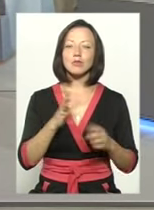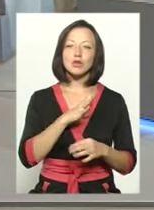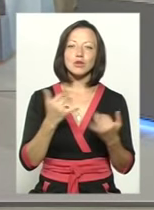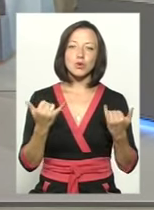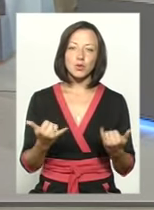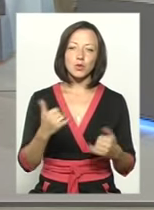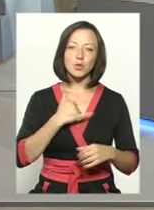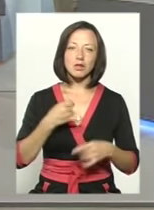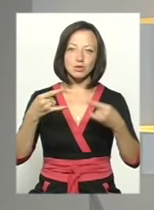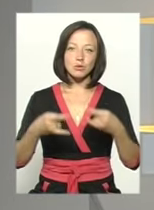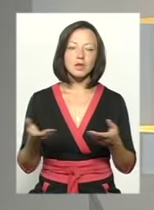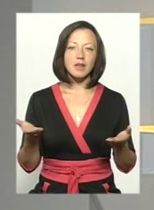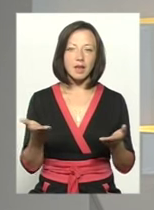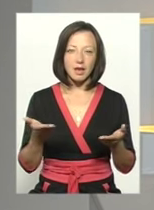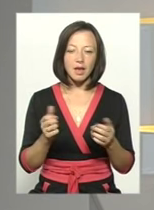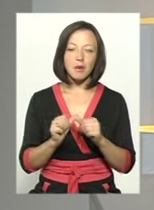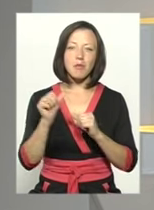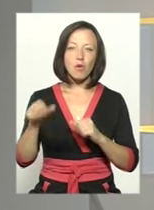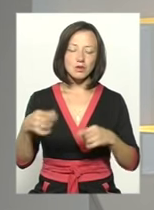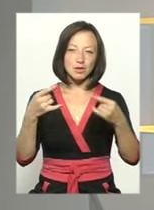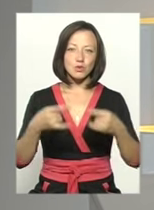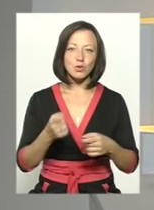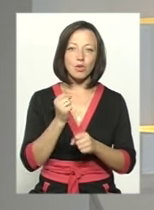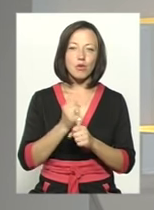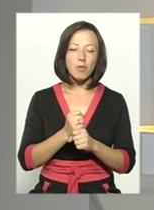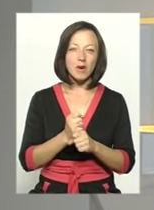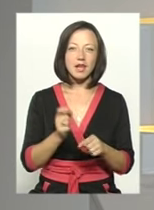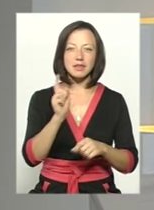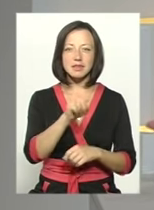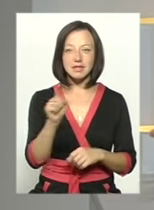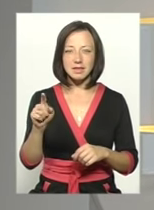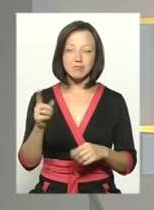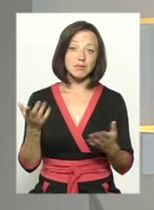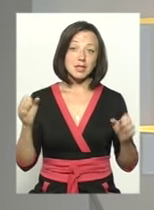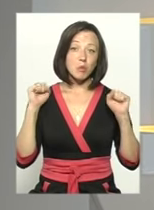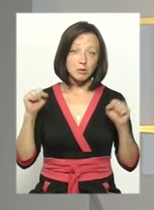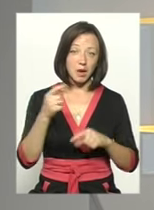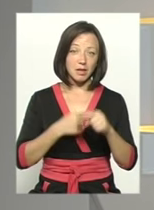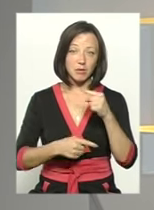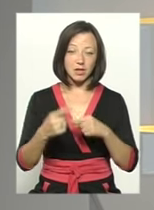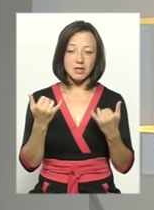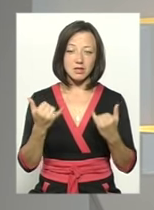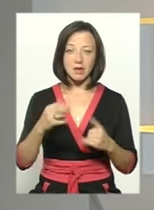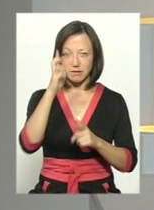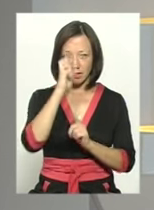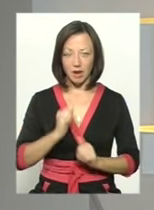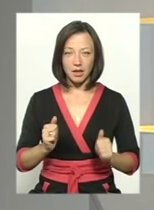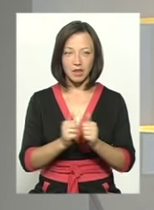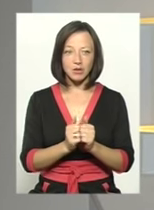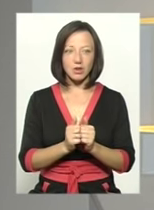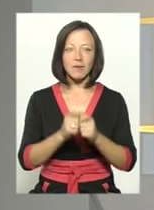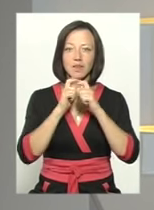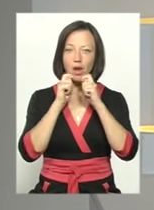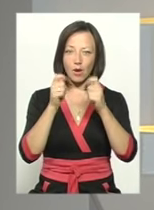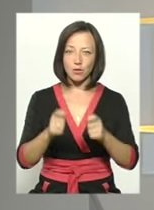сьогодні в нашій студії, які поза студією, роблять ті спортсмени, які повертаються зараз в нашу країну. І в